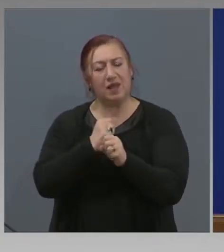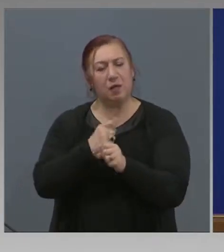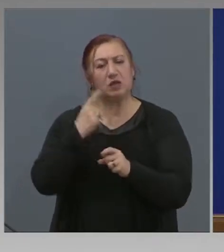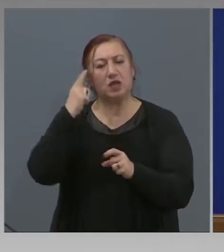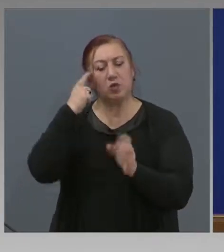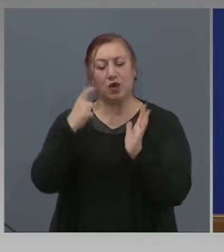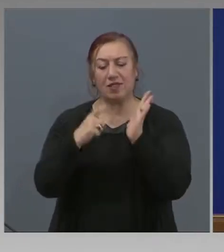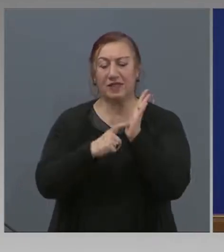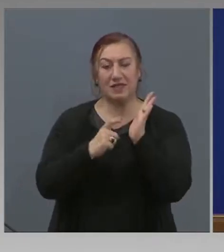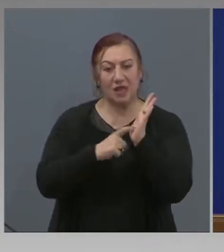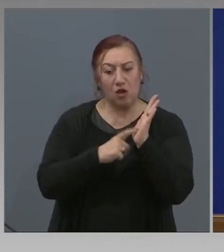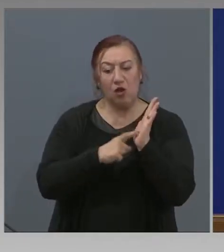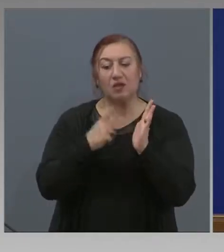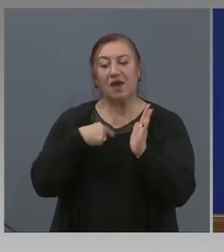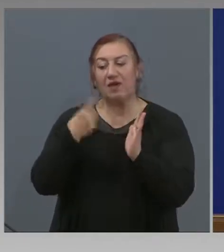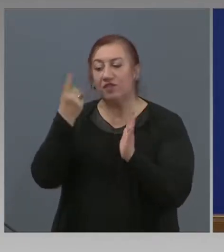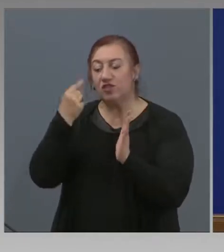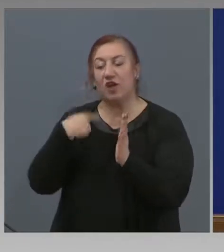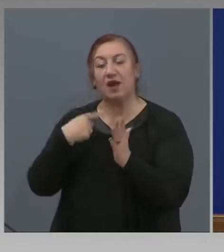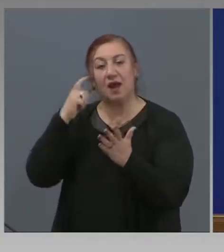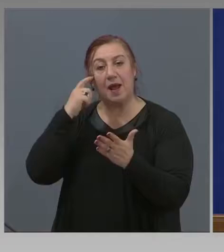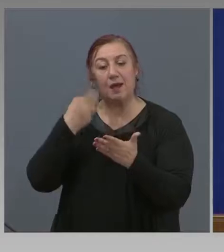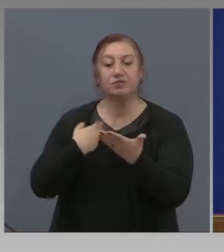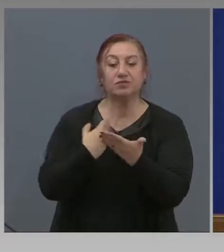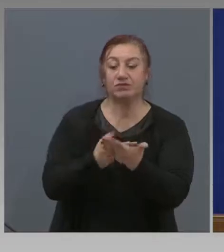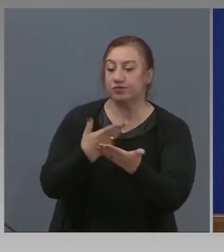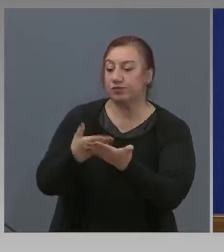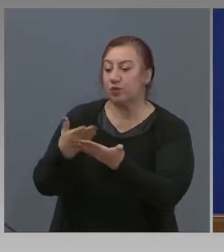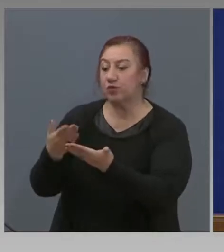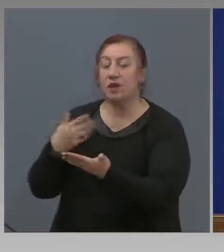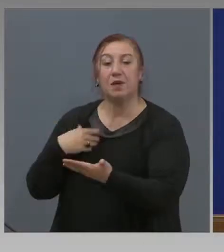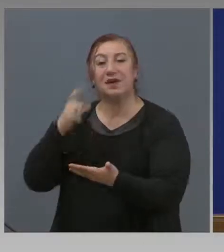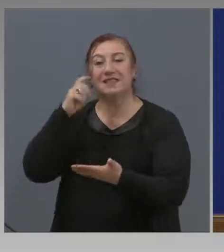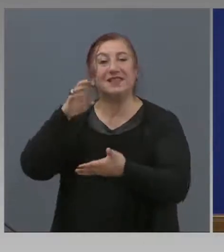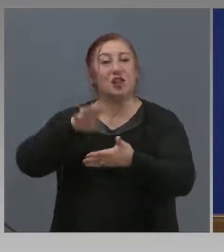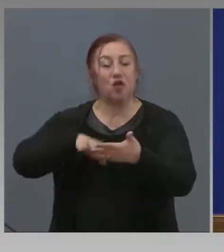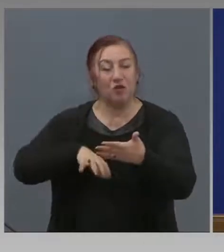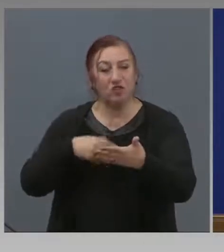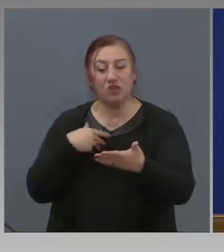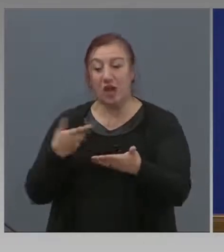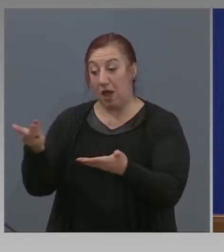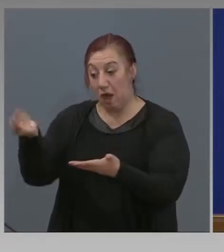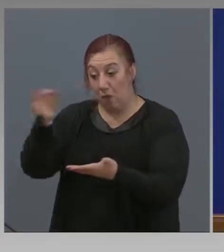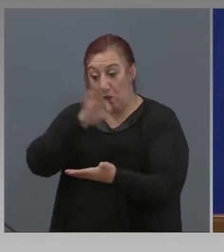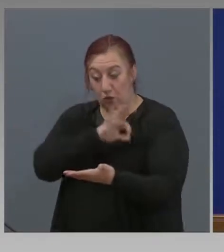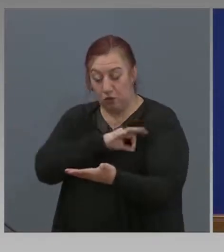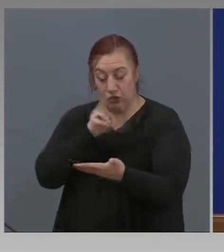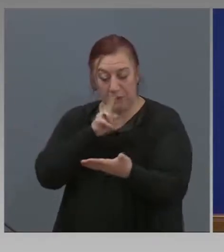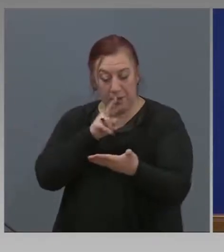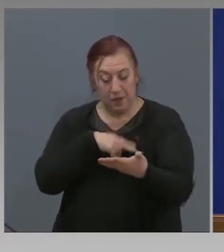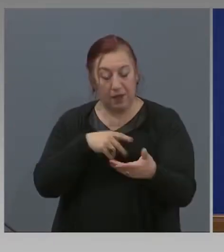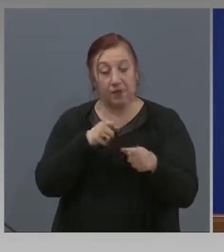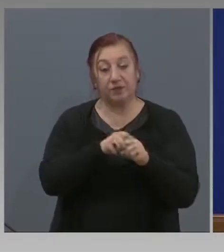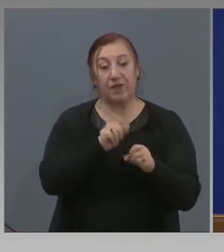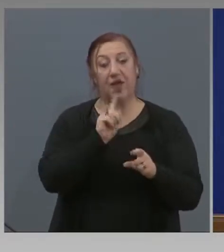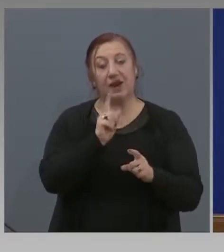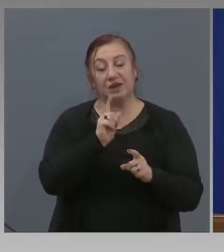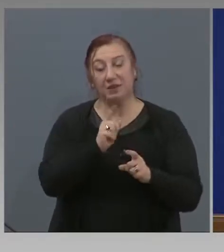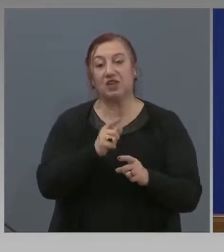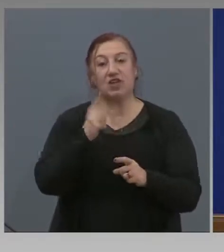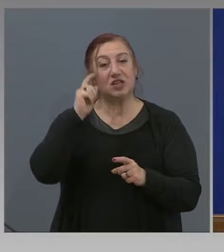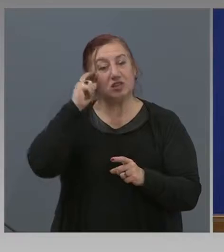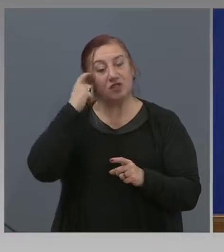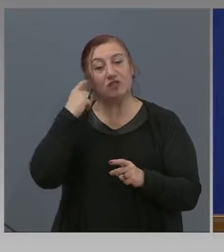според получените становища, които вчера дойдохна от всички заинтересоване страни. Разбира се, становището на Сдружението за модерна